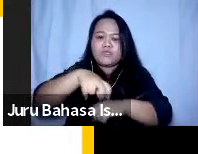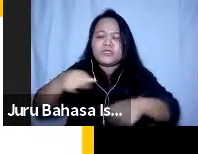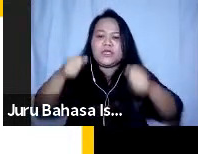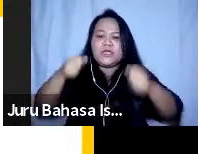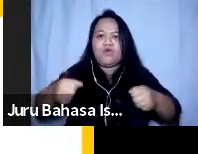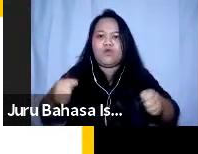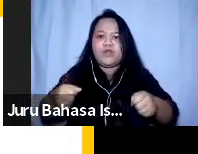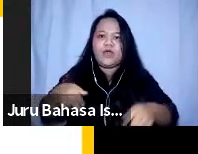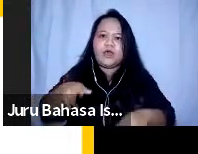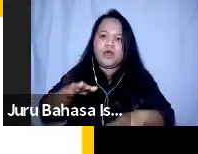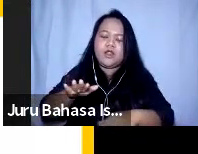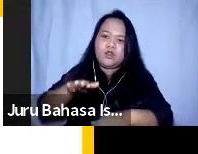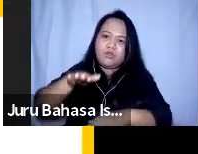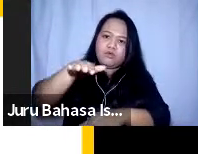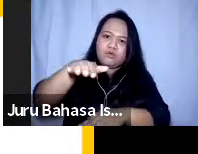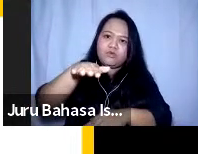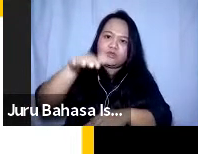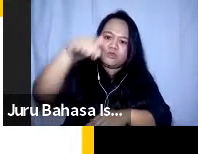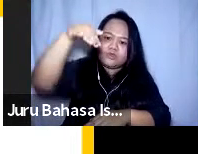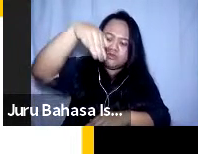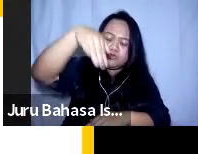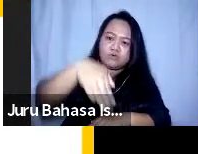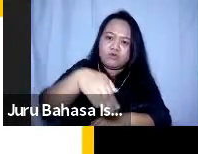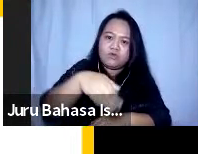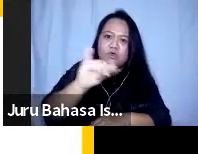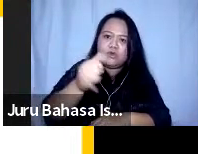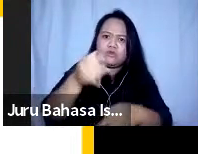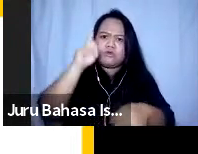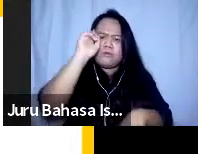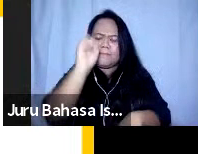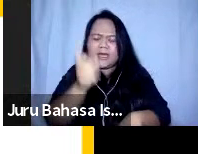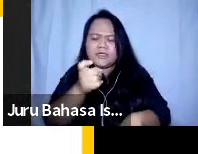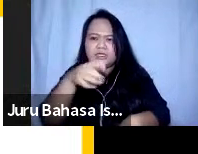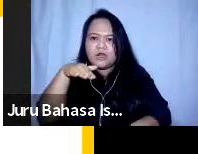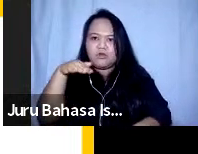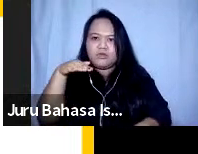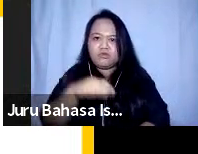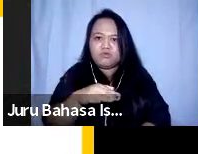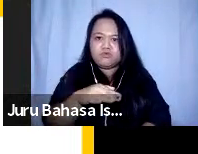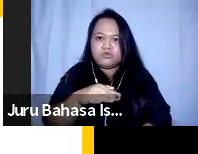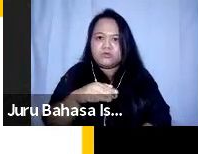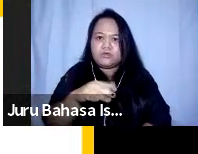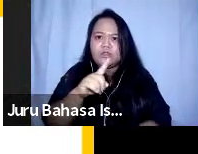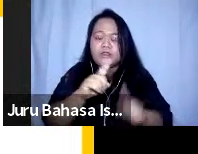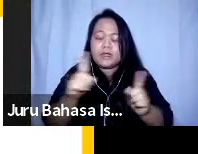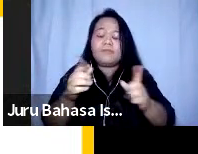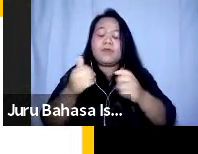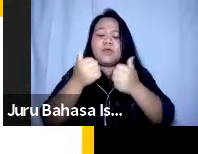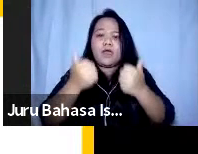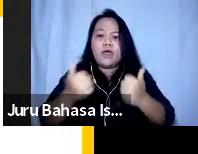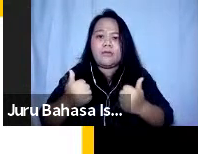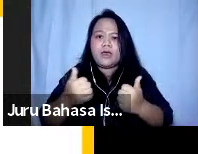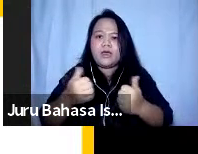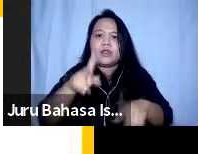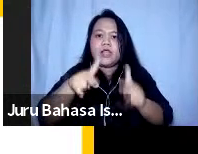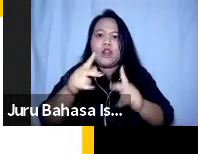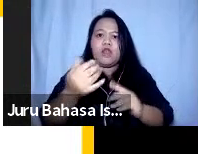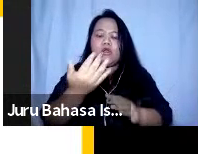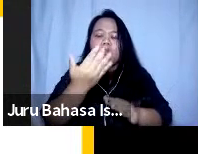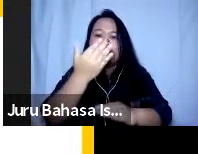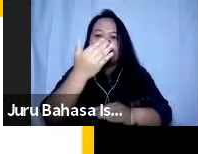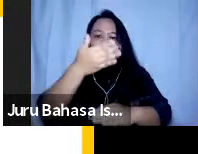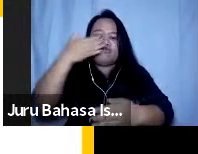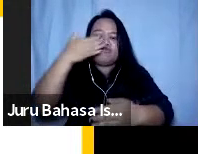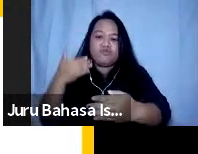ketika mau turun juga pastikan lurus dulu tapi akan lebih aman ketika mundur karena